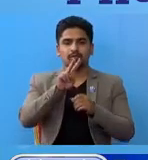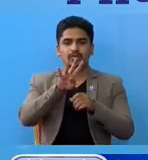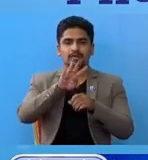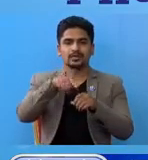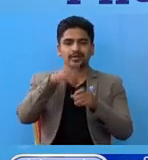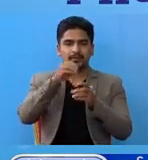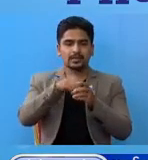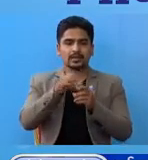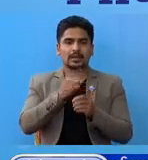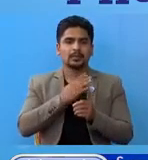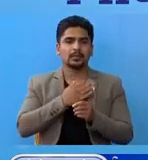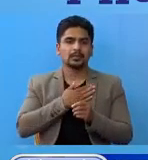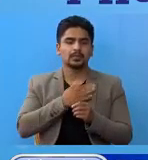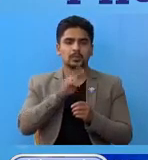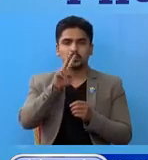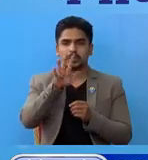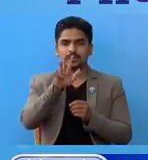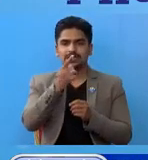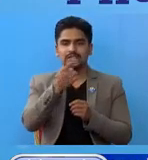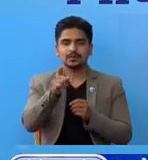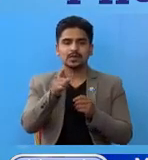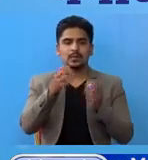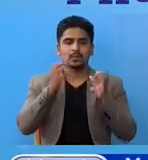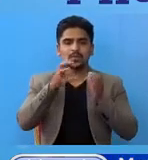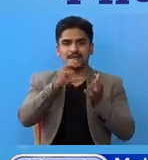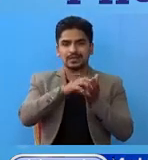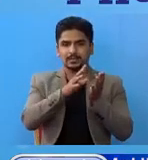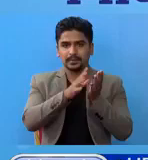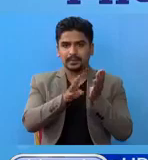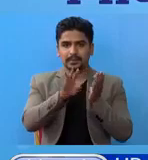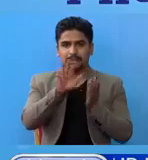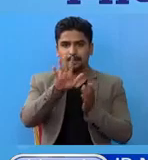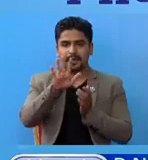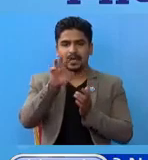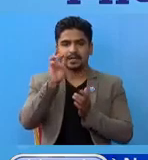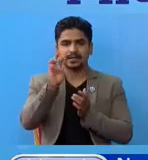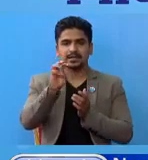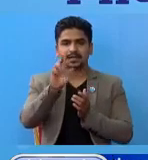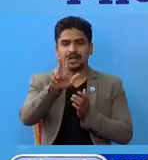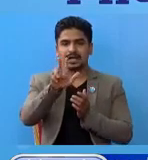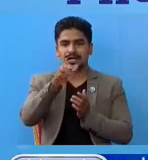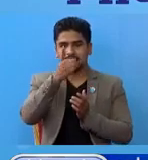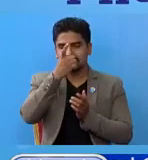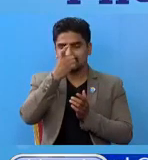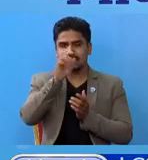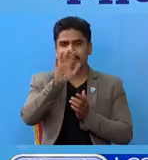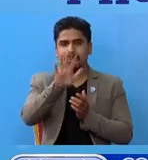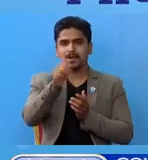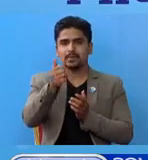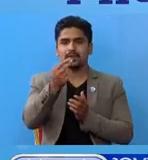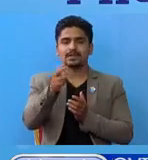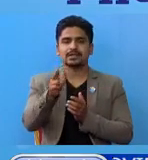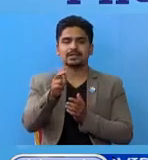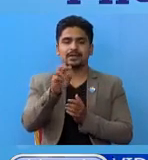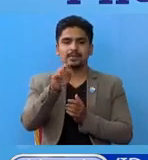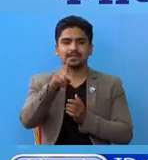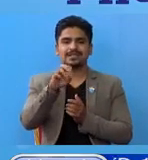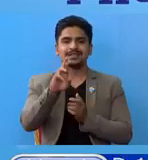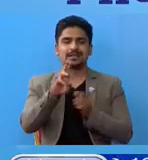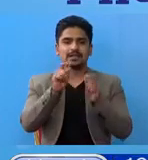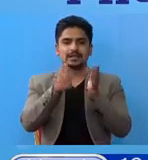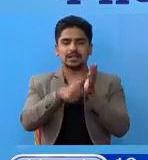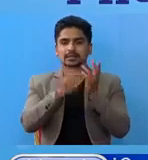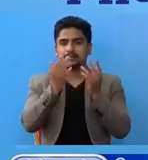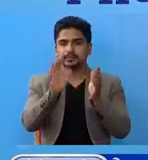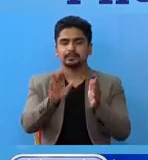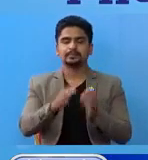गंटा मां हामरो 25 वटा परियोक्साला मां 5,086 जना को रियल टाइम PCR